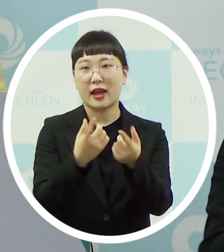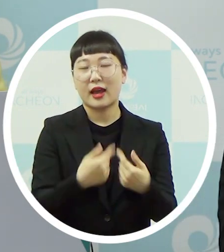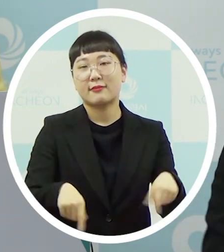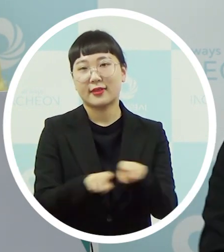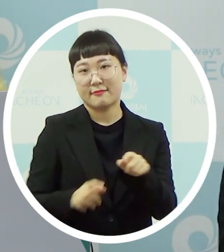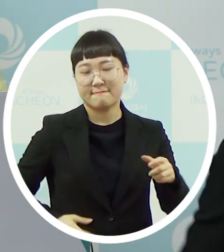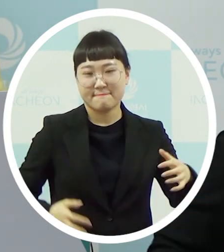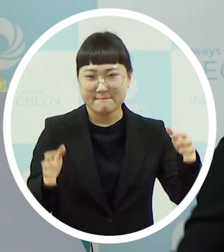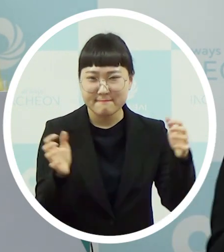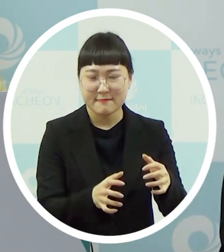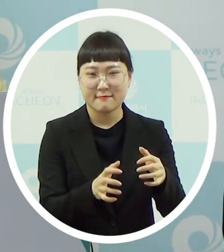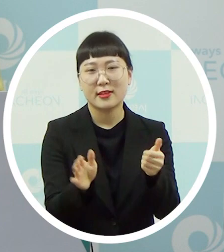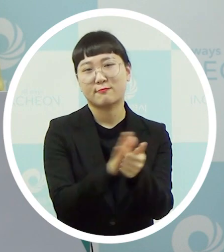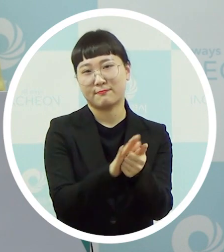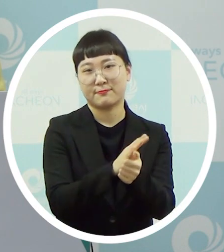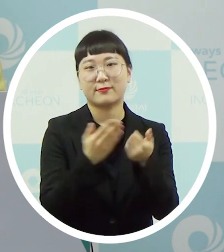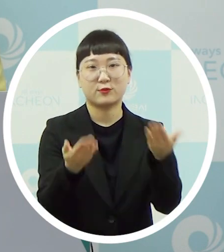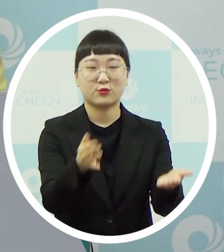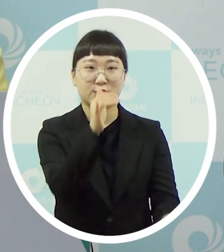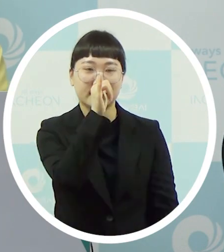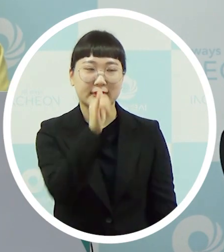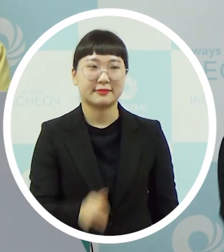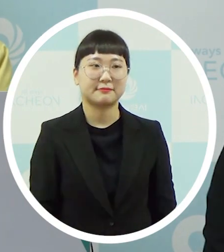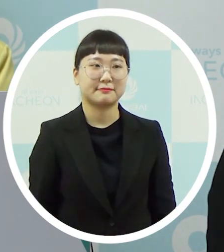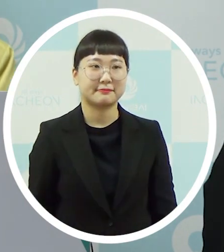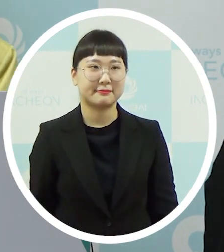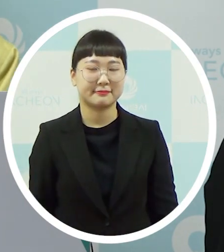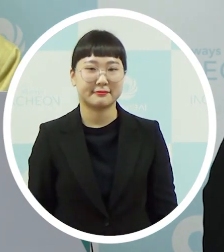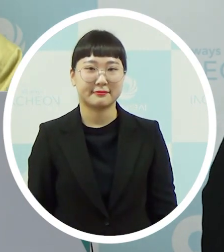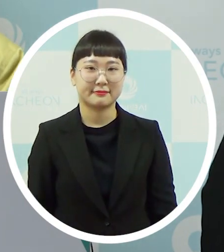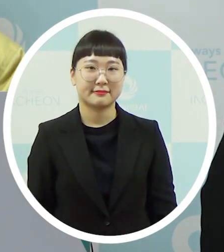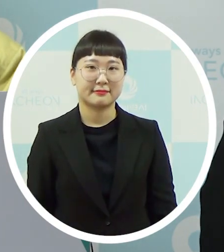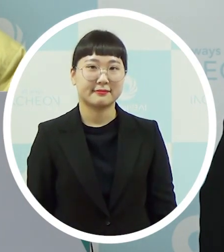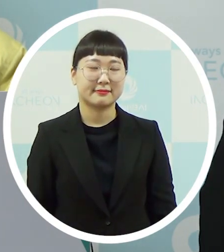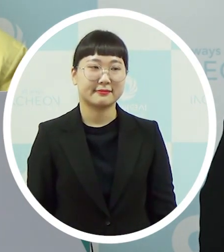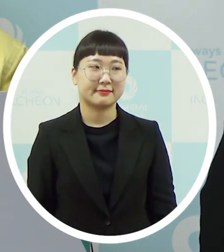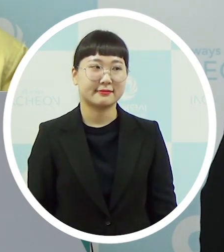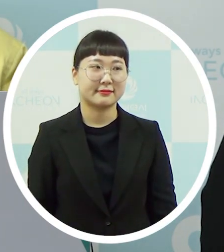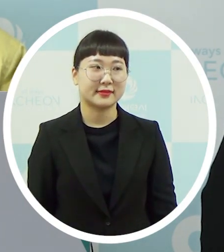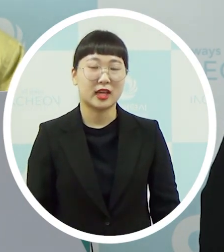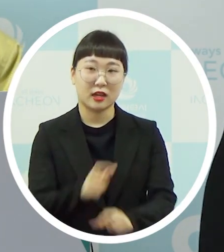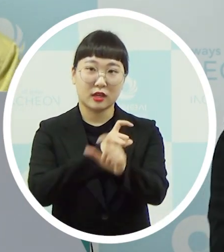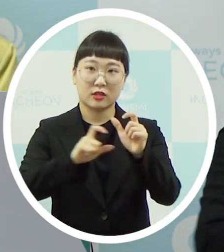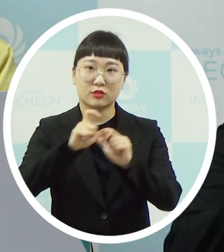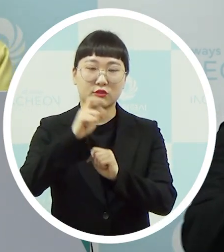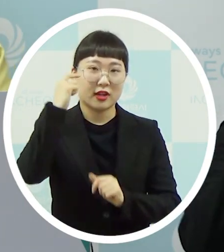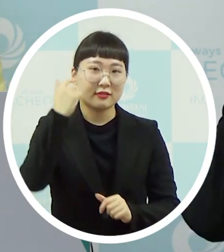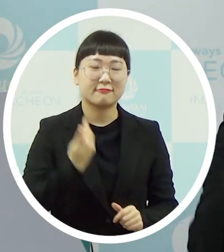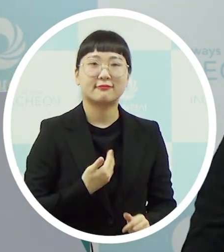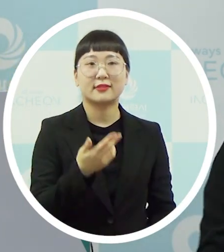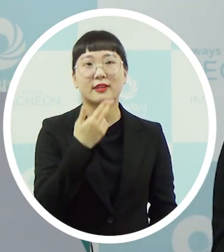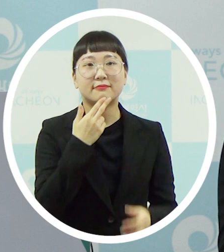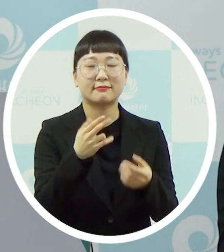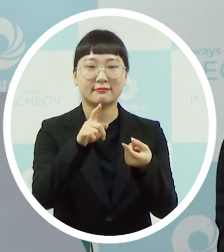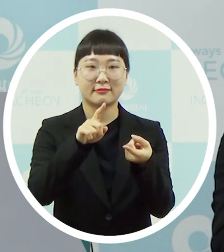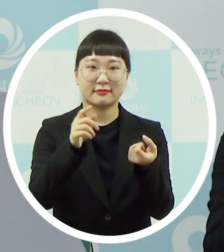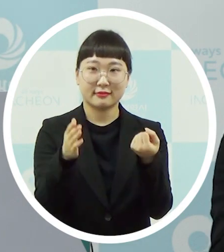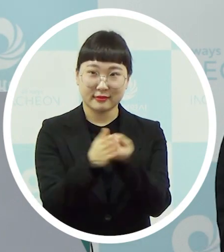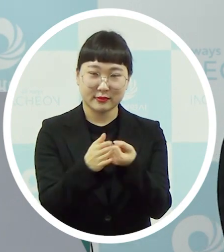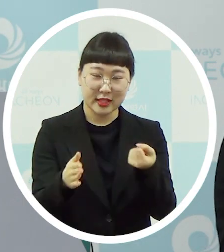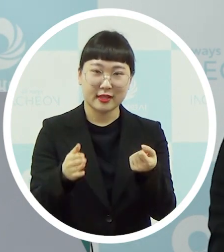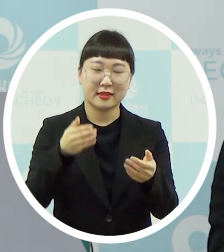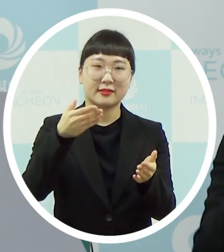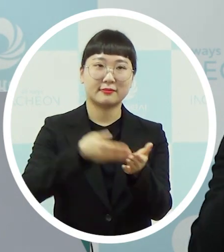그렇게 대비를 하고 있습니다 네 기사님 감사합니다 그럼 추가 질문 없는 걸로 보고 여기서 오늘 기자